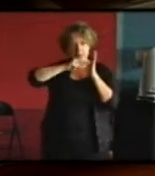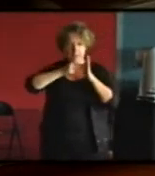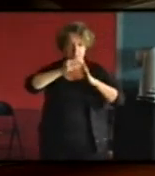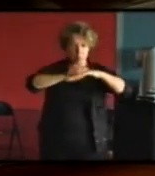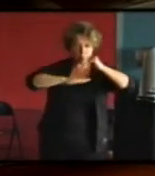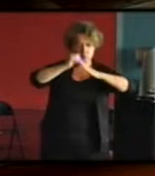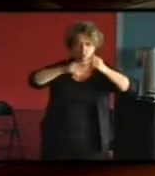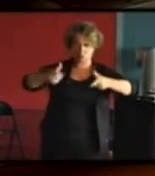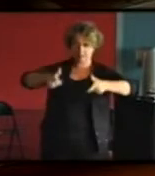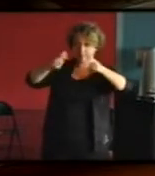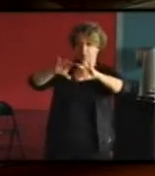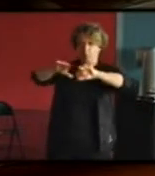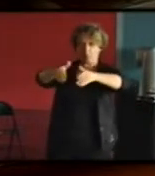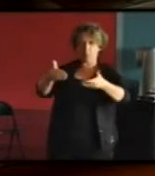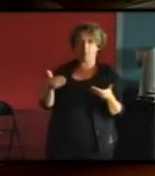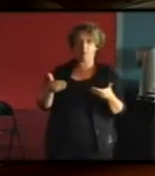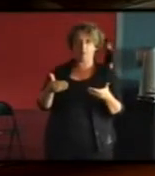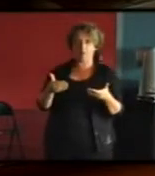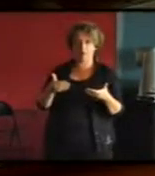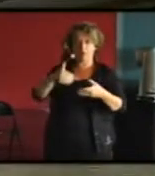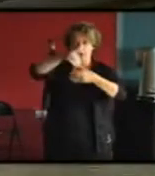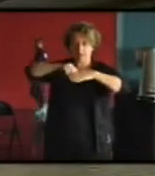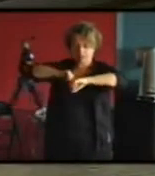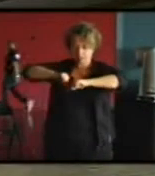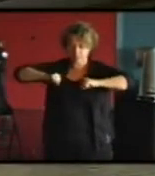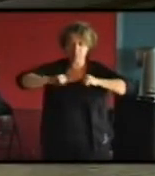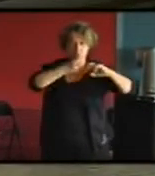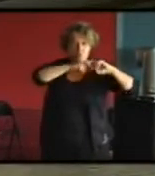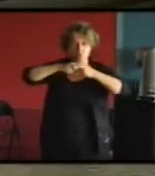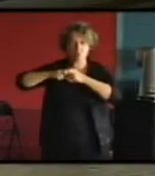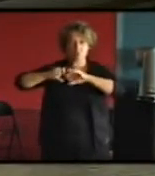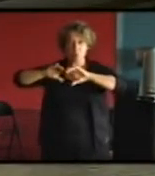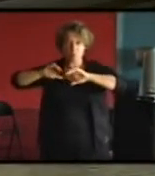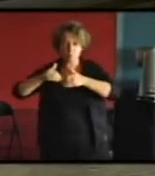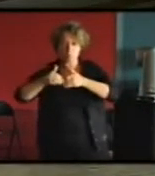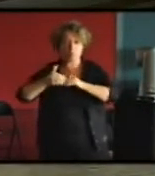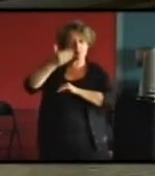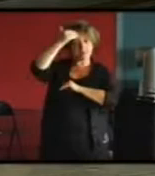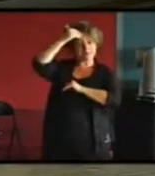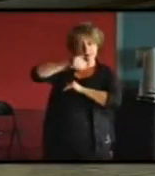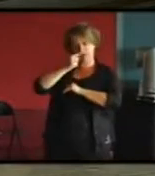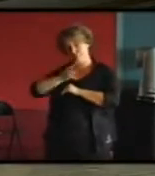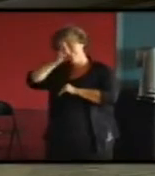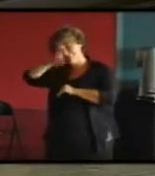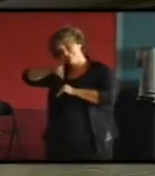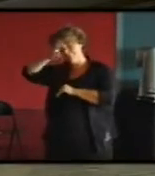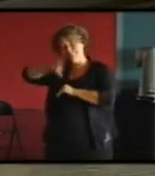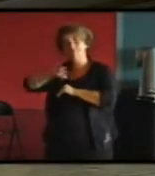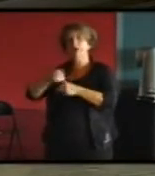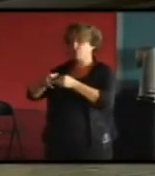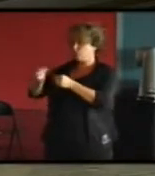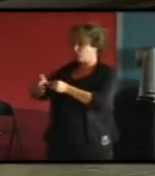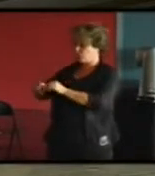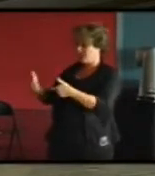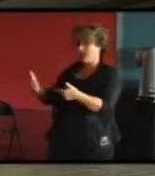constructives comment est construit le bâtiment pour trouver les solutions adéquates monsieur tout à l'heure parlait de polystyrène